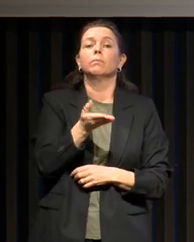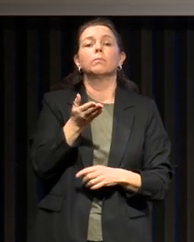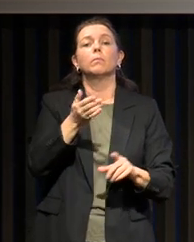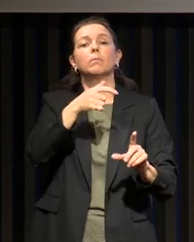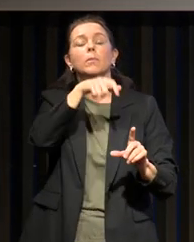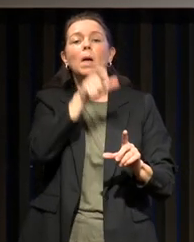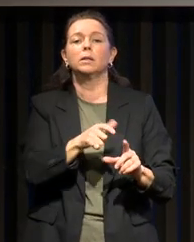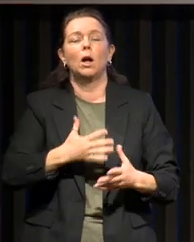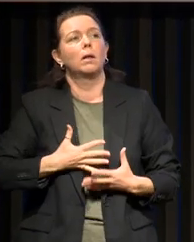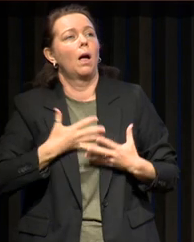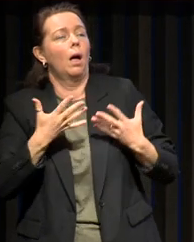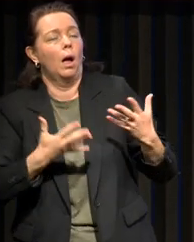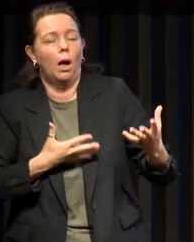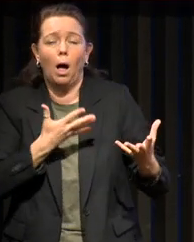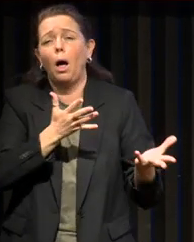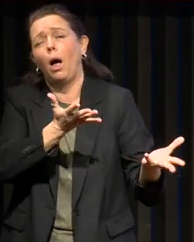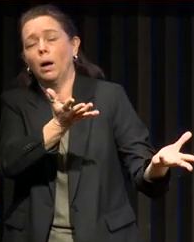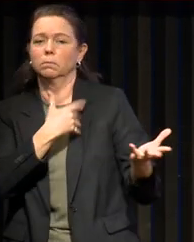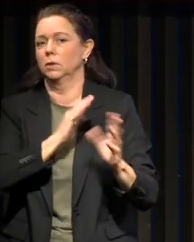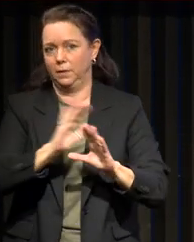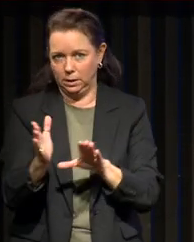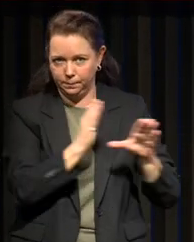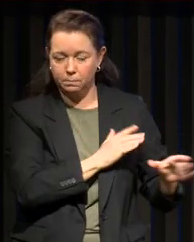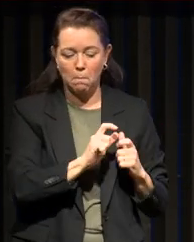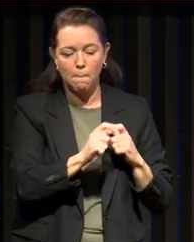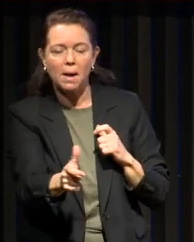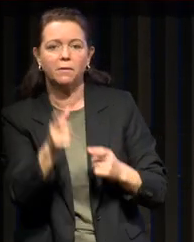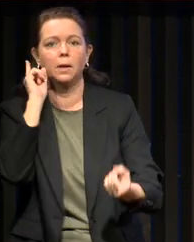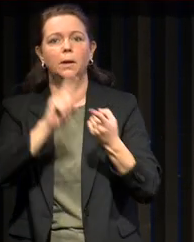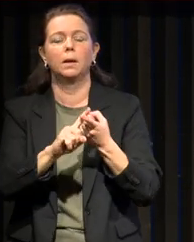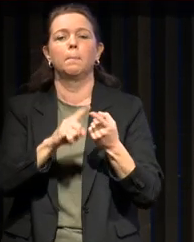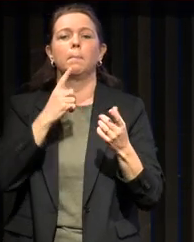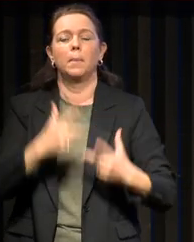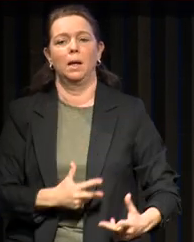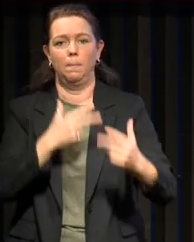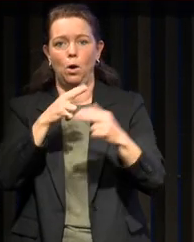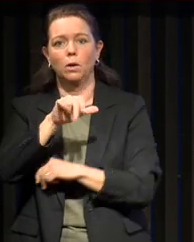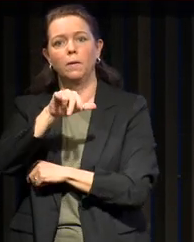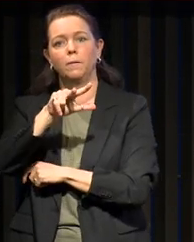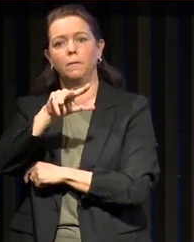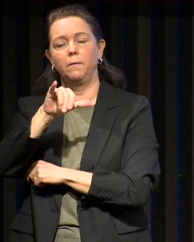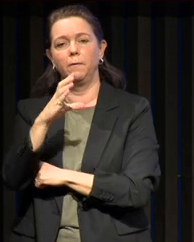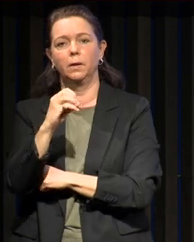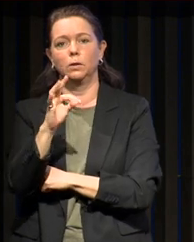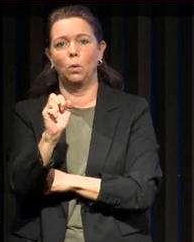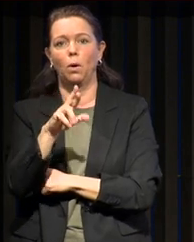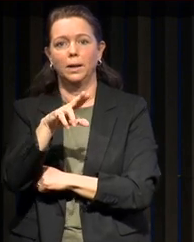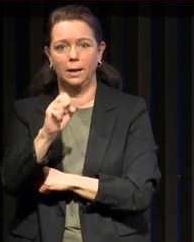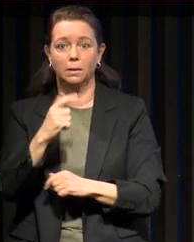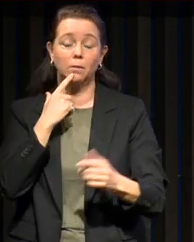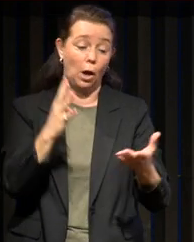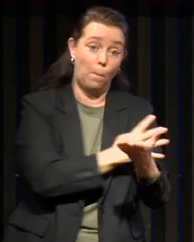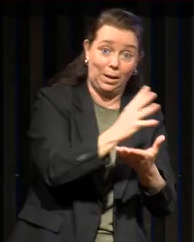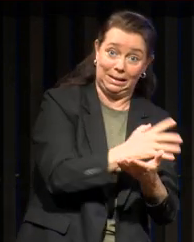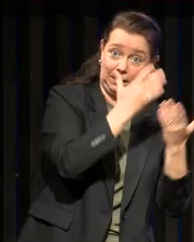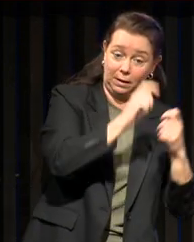du romantisme, l'époque victorienne arrive et on est dans une époque où on passe de la poésie au roman. Avec